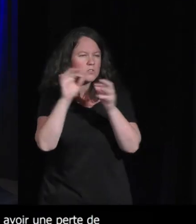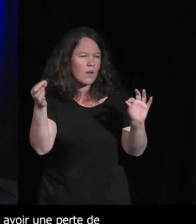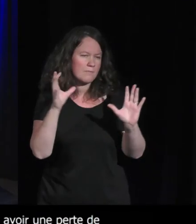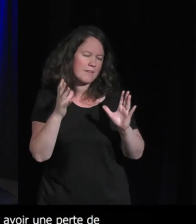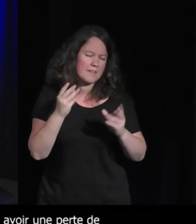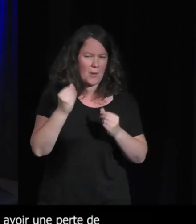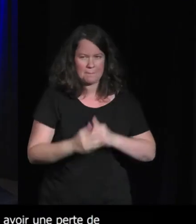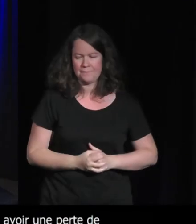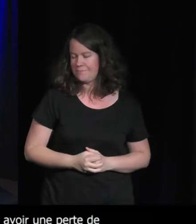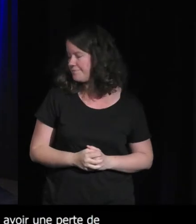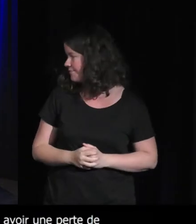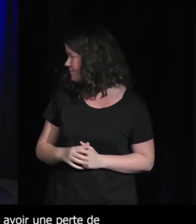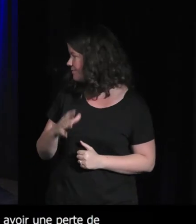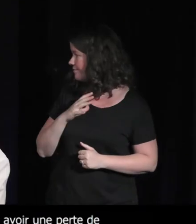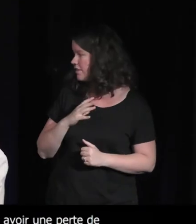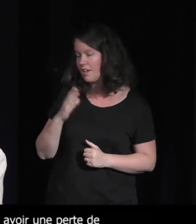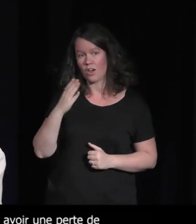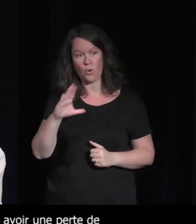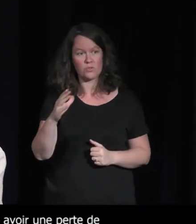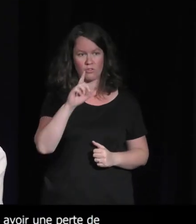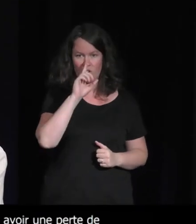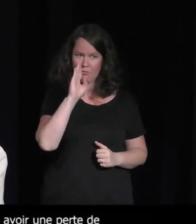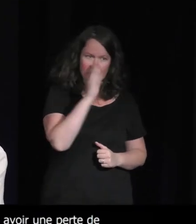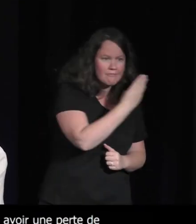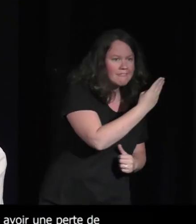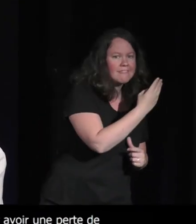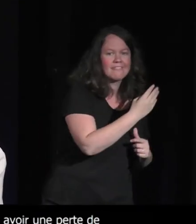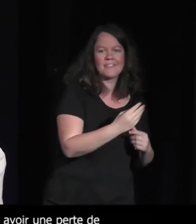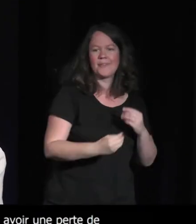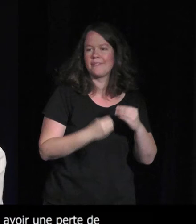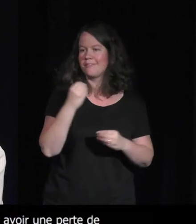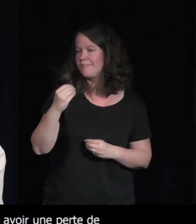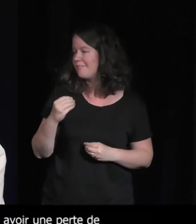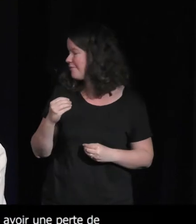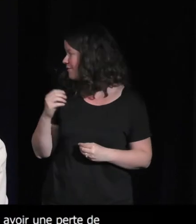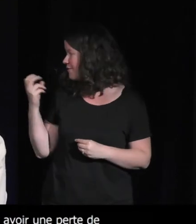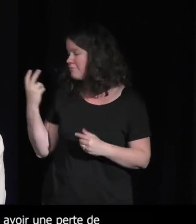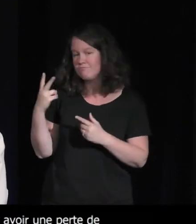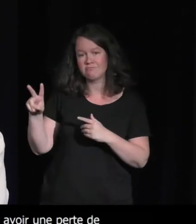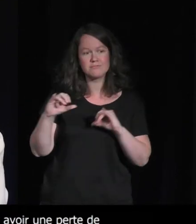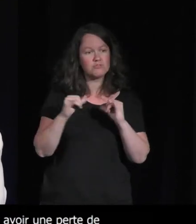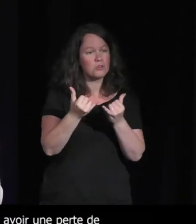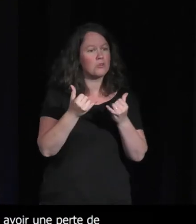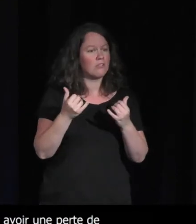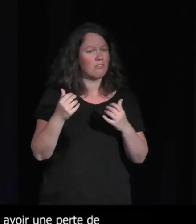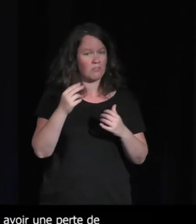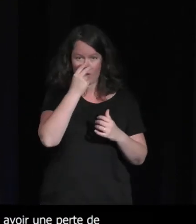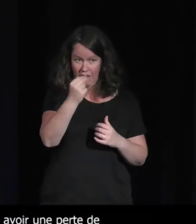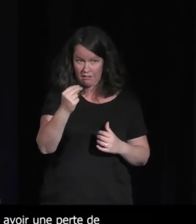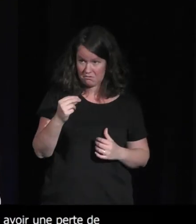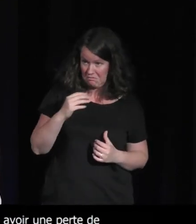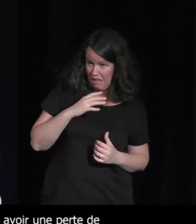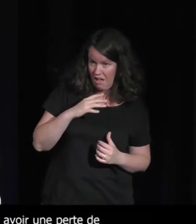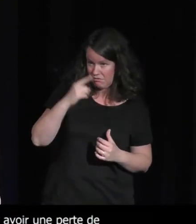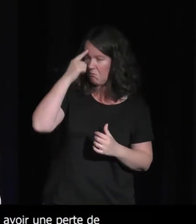il y a eu d'autres virages comme ça dans le développement de Seasons After Fall à partir de cette proposition